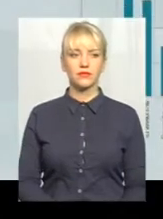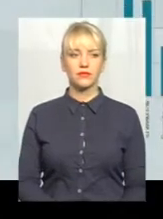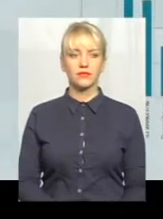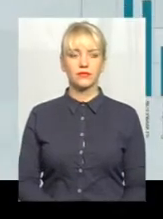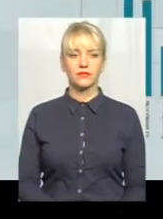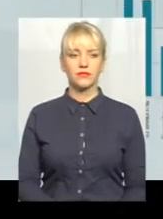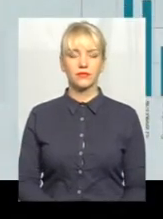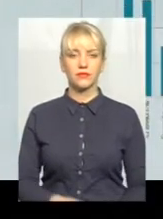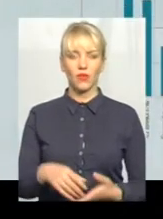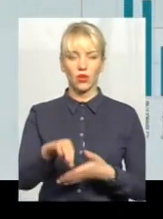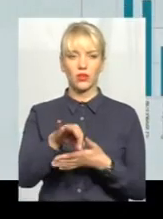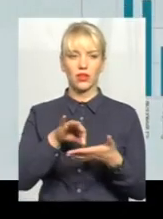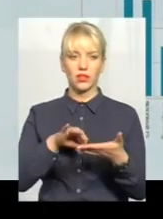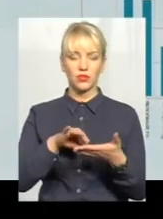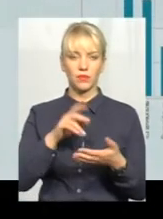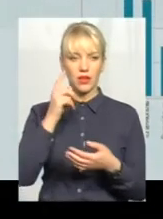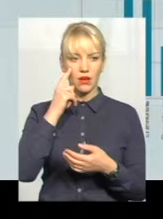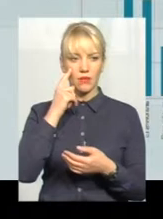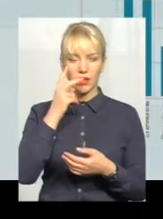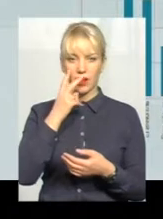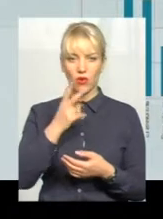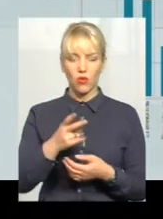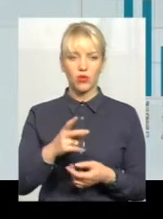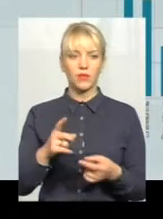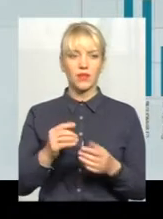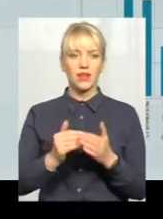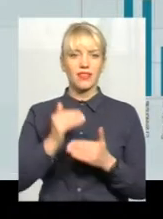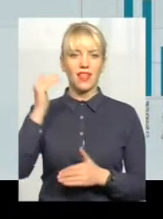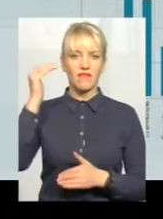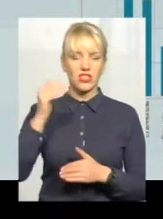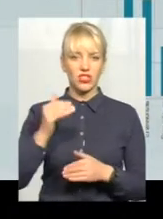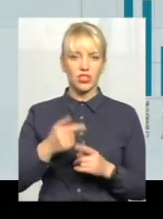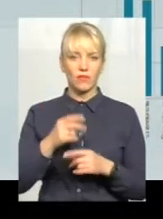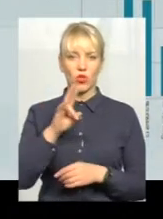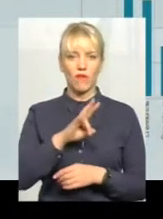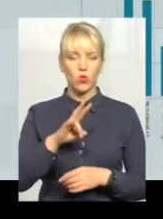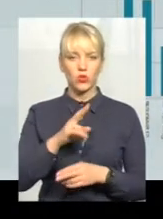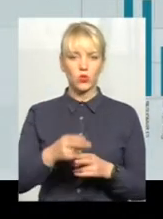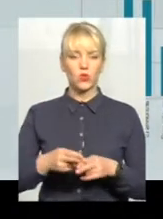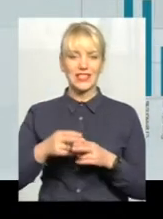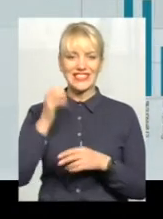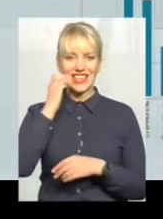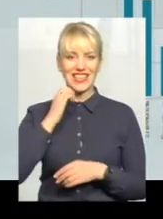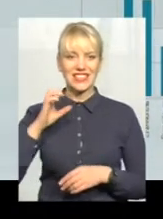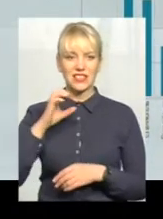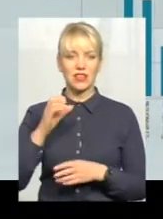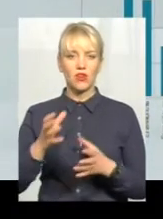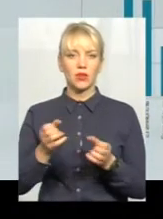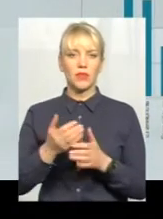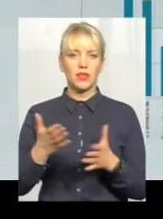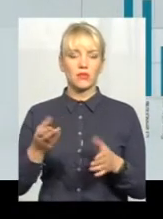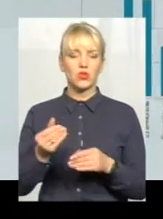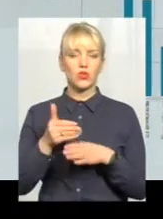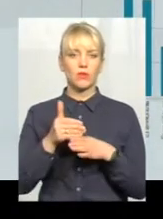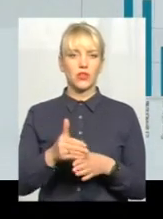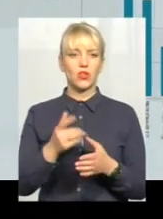От одразу впадає в око найвищі стопчики. Нова Ушиця, Дунаївці, Стара Синява отримали найбільші субвенції,